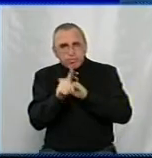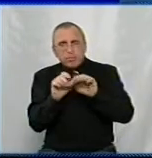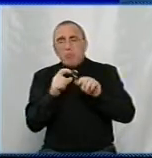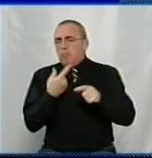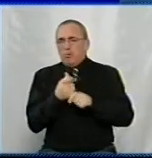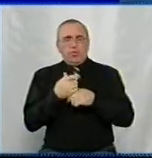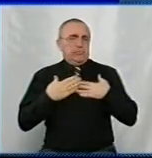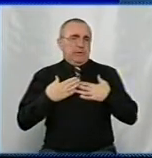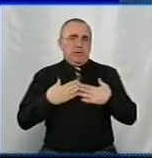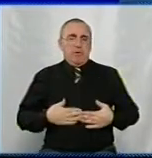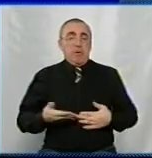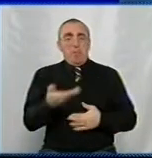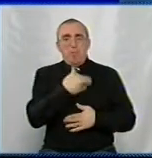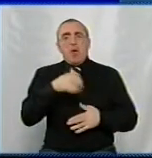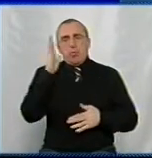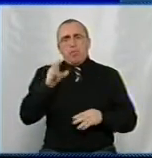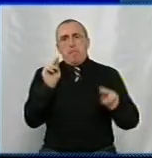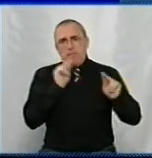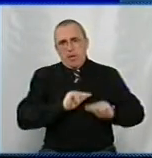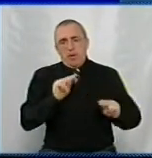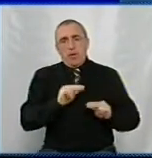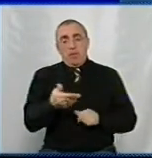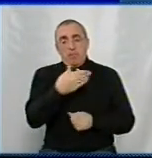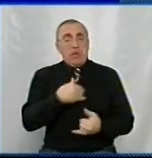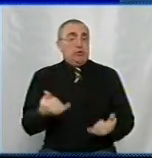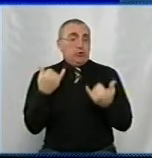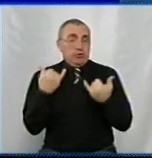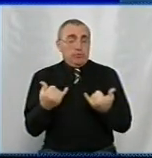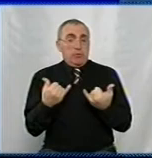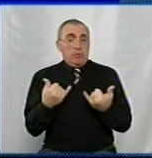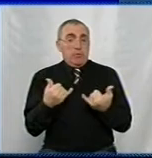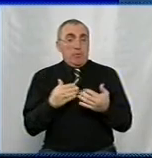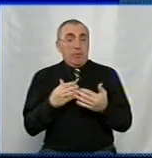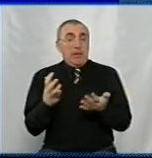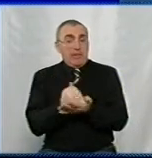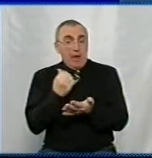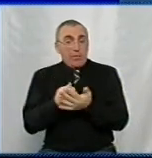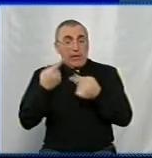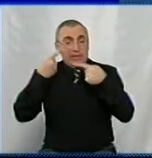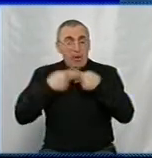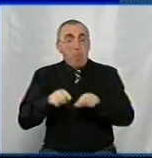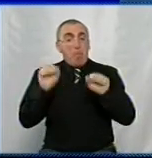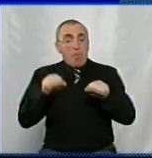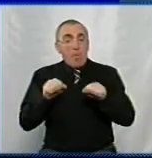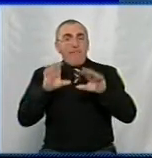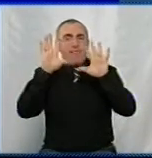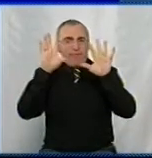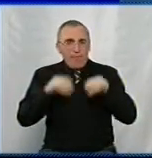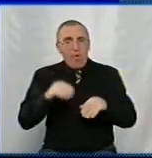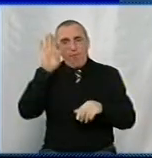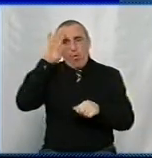задоволені. І я думаю, що ми будемо працювати. І ми зараз підходимо і знаходимо технічну можливість відключати і